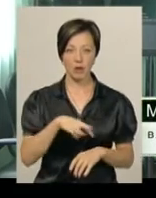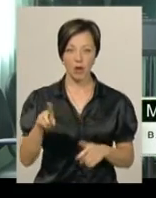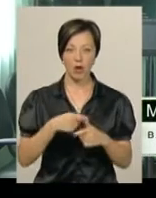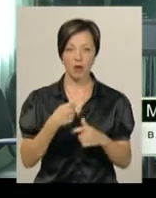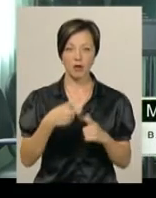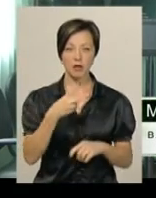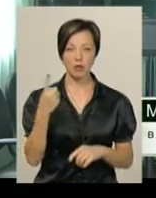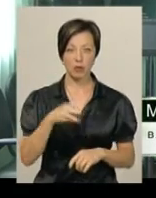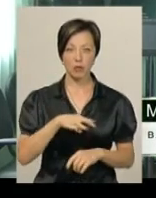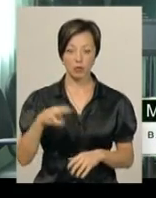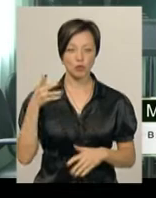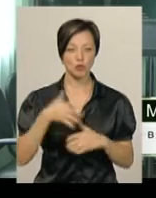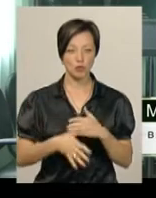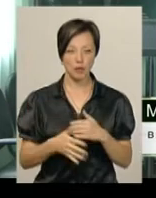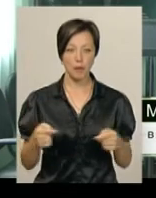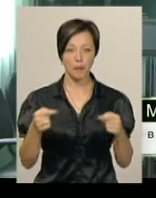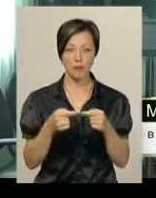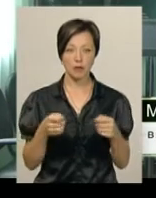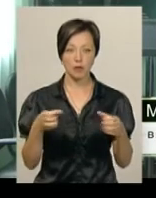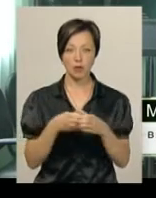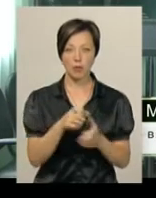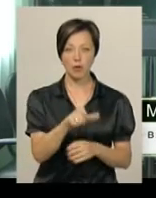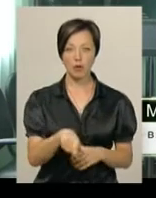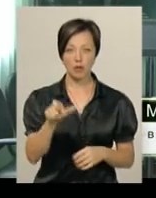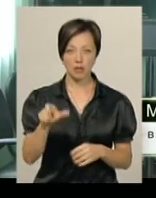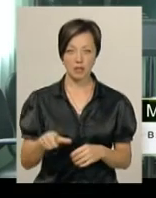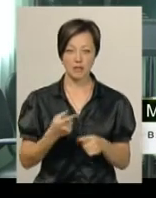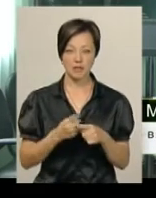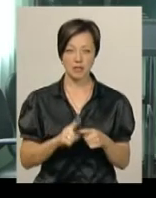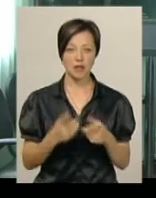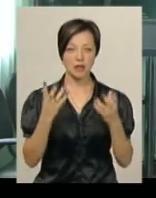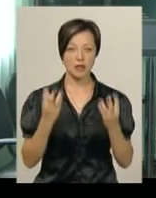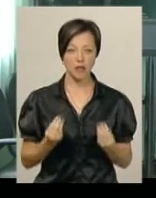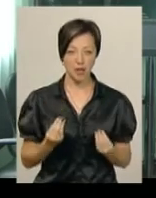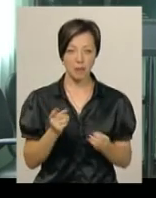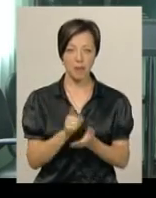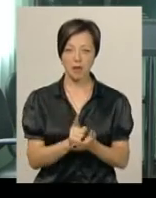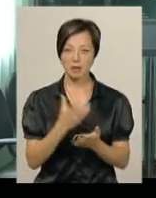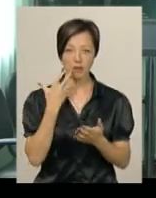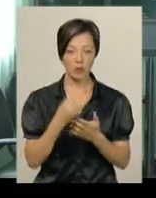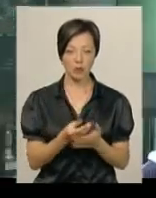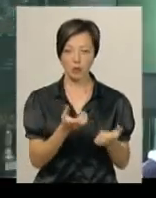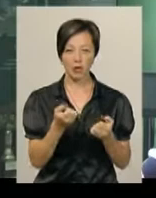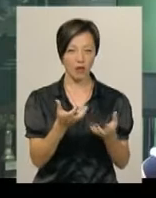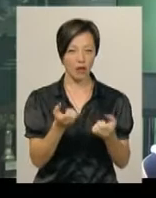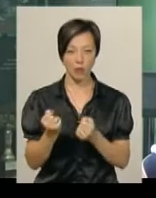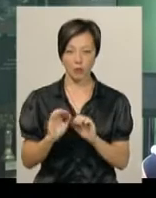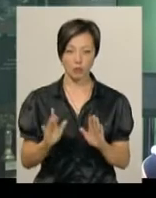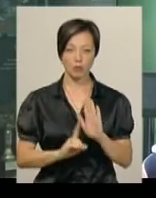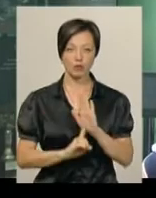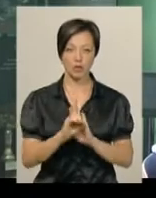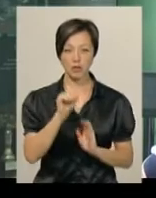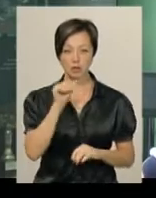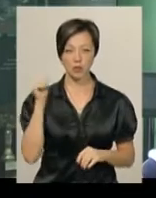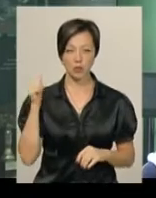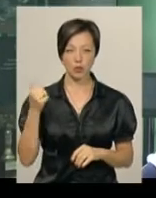мільйон, то, зрозуміло, вже певна група пенсіонерів в цей день пенсію свою не отримала. І от, починаючи з